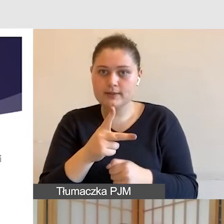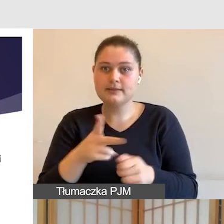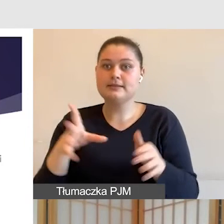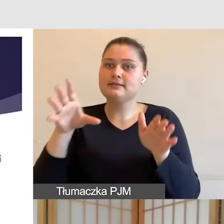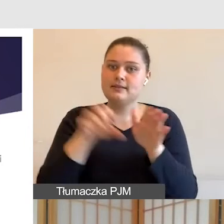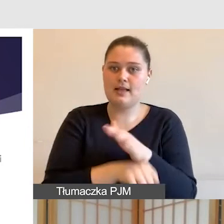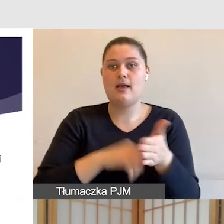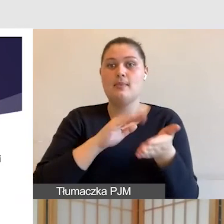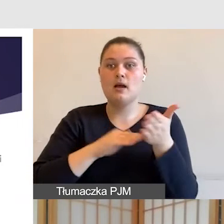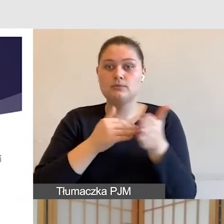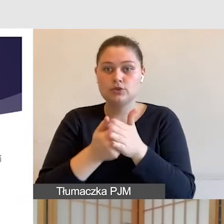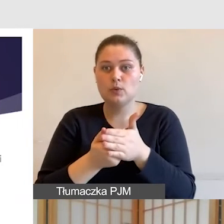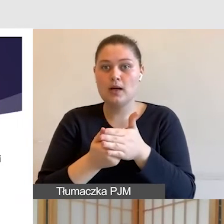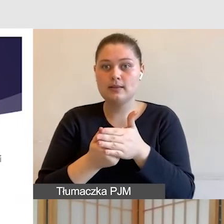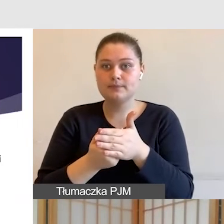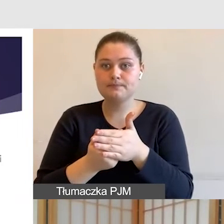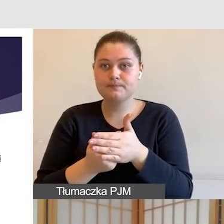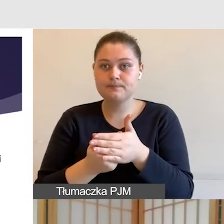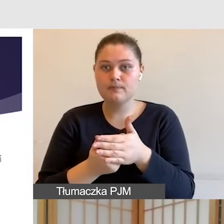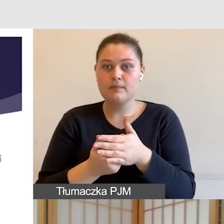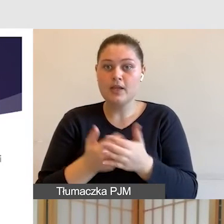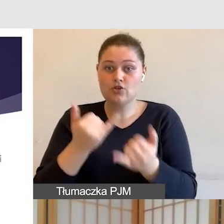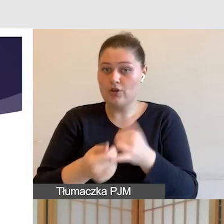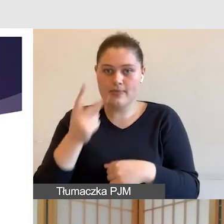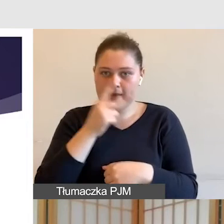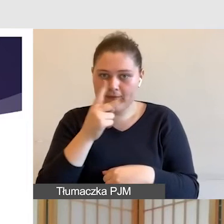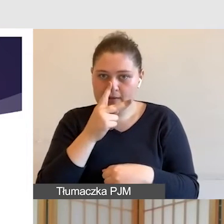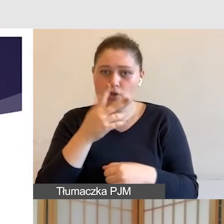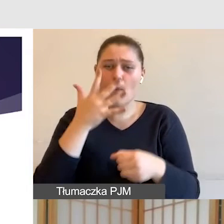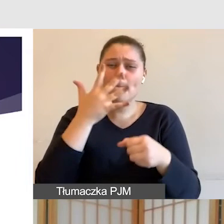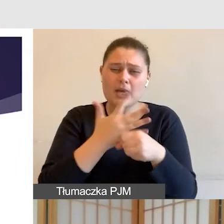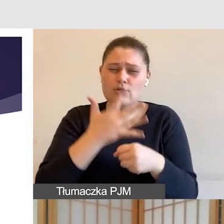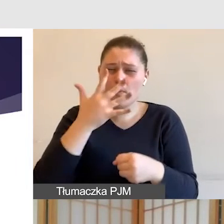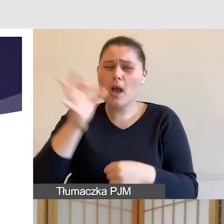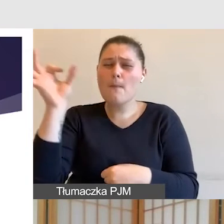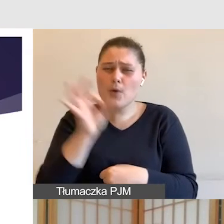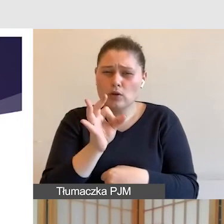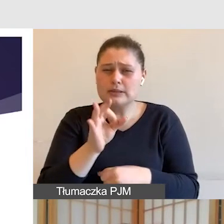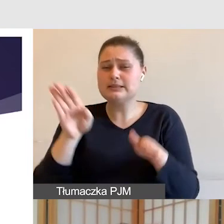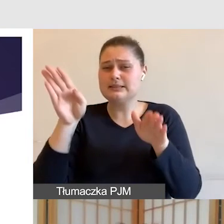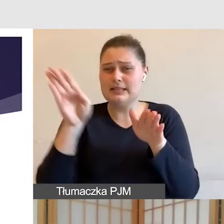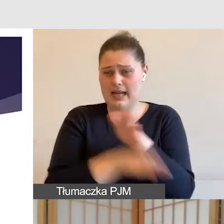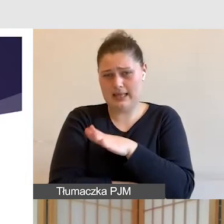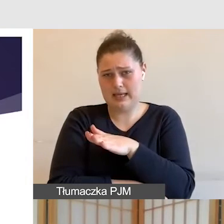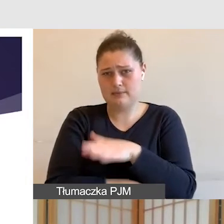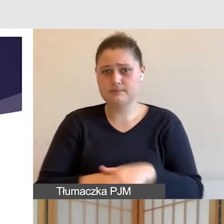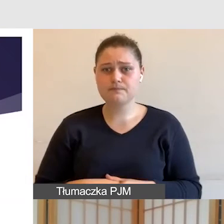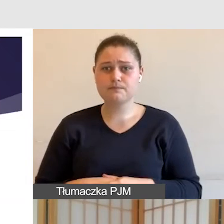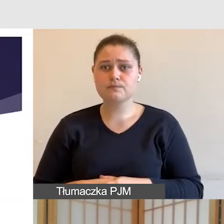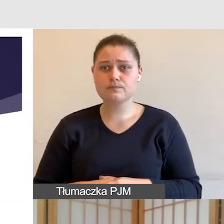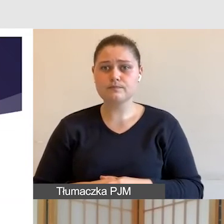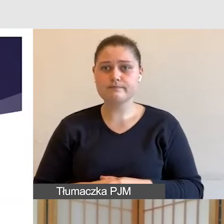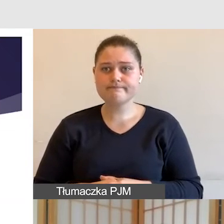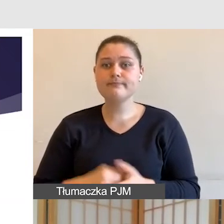utraty naszego wykładu. Jeżeli chodzi natomiast o tego samego badacza i zwrócenie uwagi na